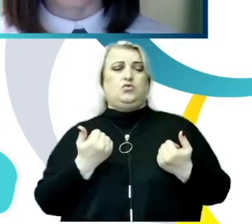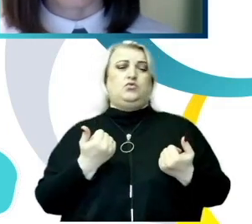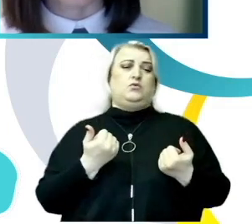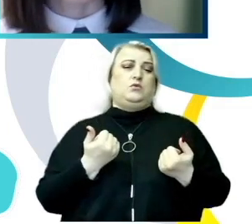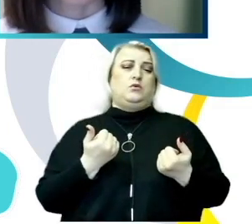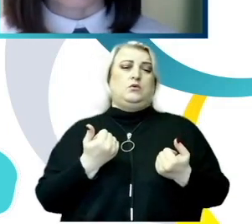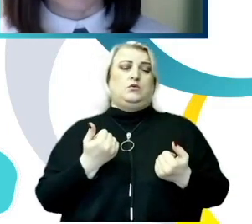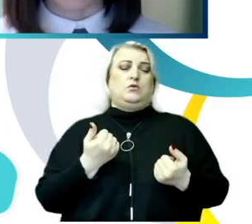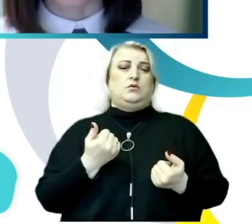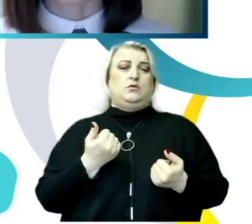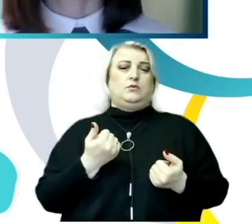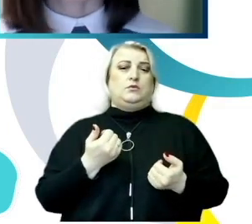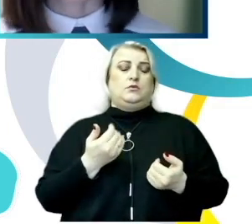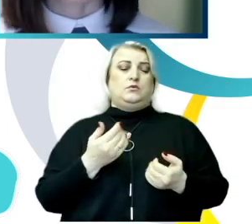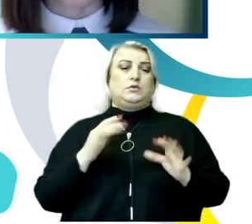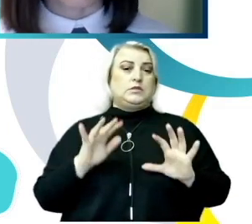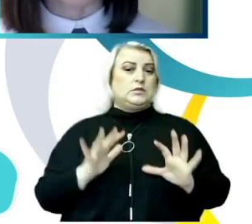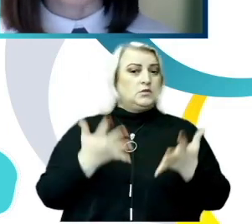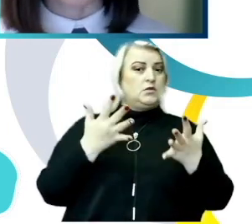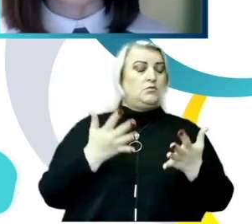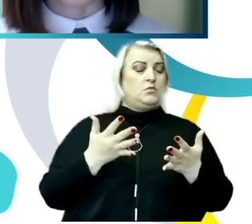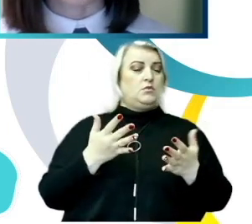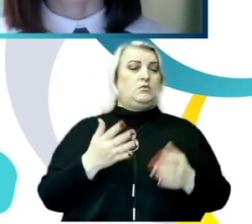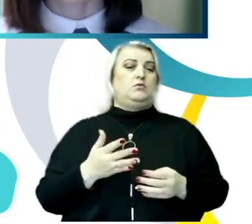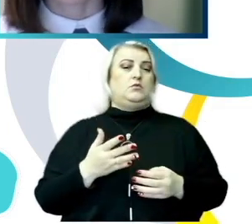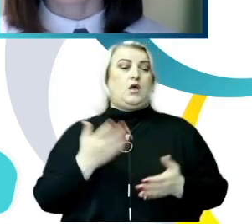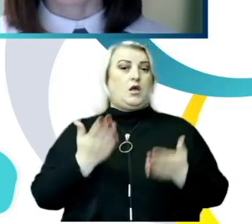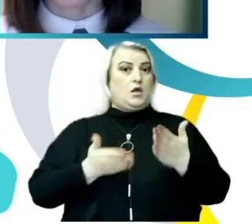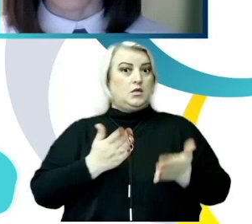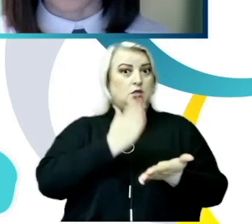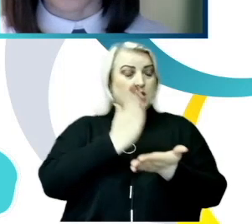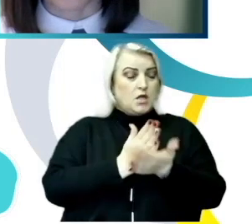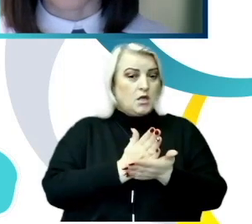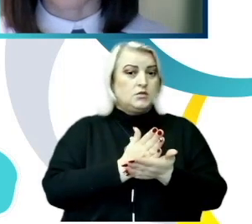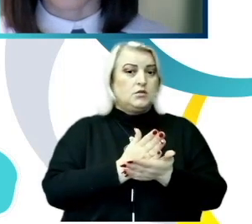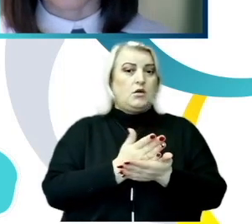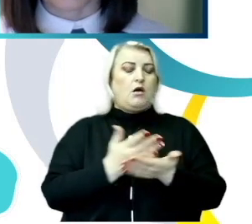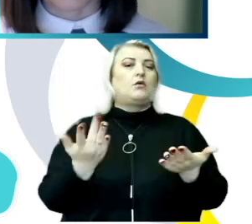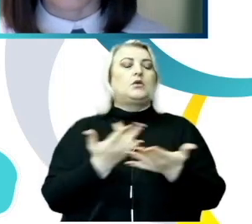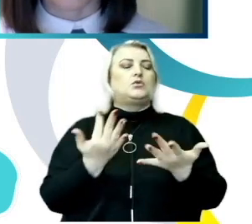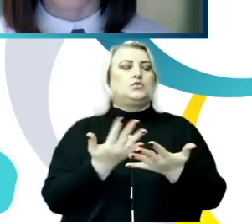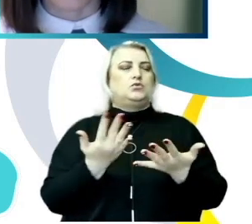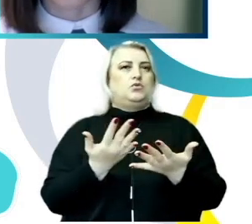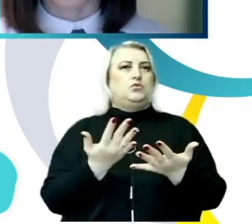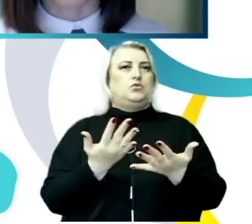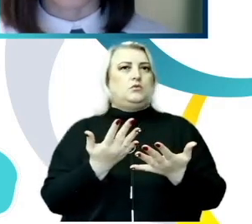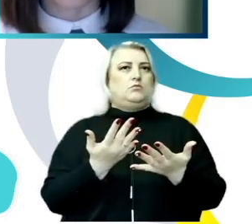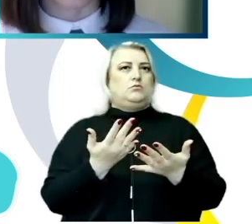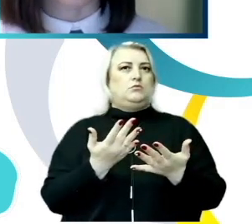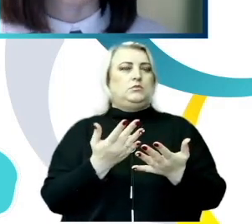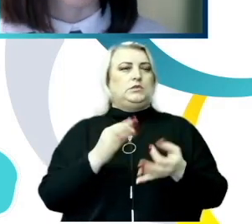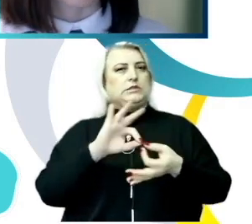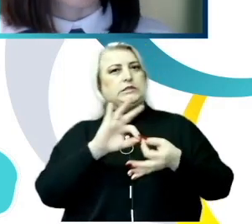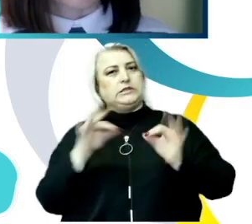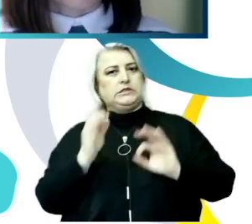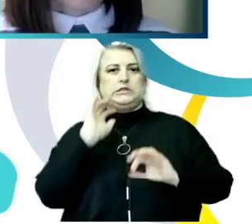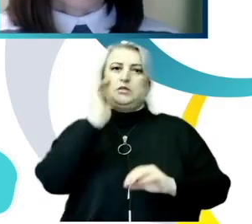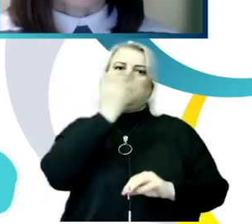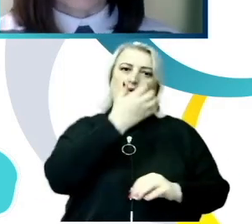dacă ea se întâmplă, are loc, atunci care este amplarea acestui fenomen în sistemul educațional.